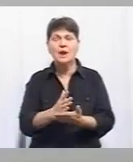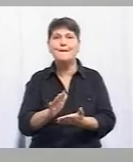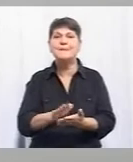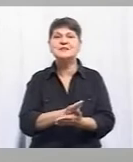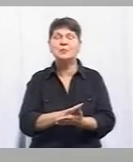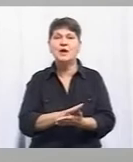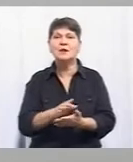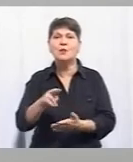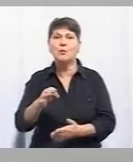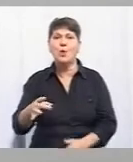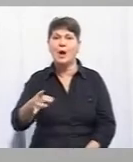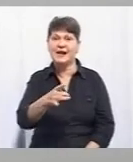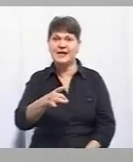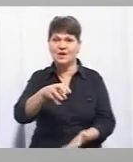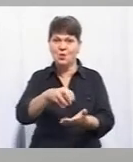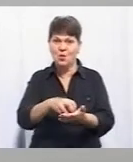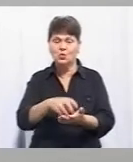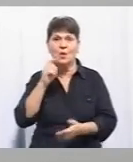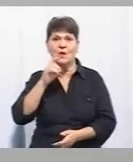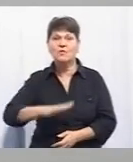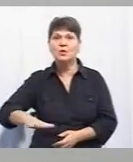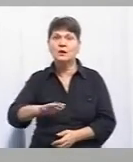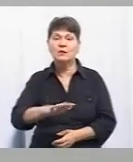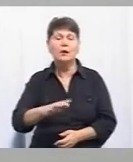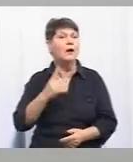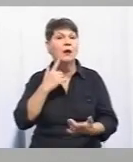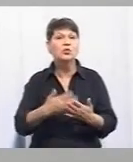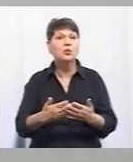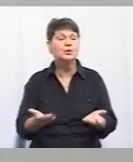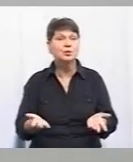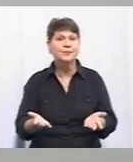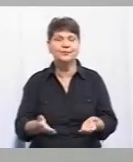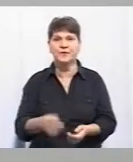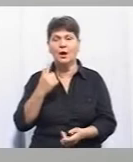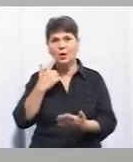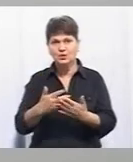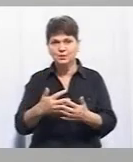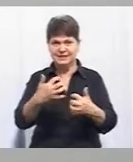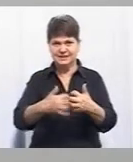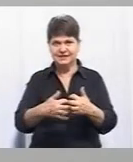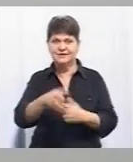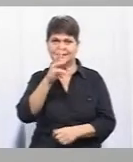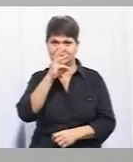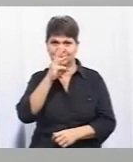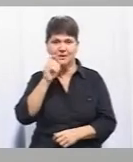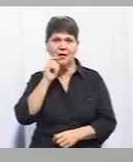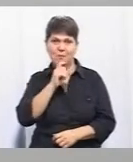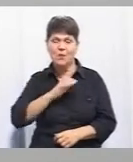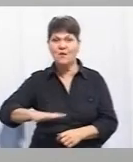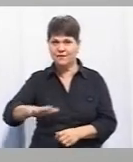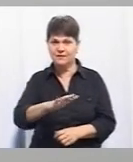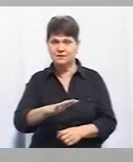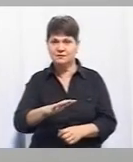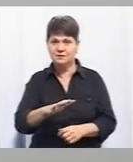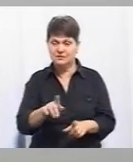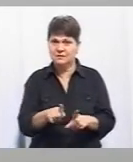регіону і так само по країні. Тобто? Тобто, ну, середнє зарплатня по вільності, ви можете орієнтуватися, що в хабі